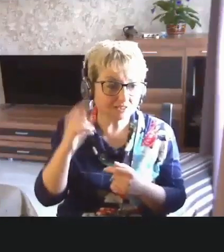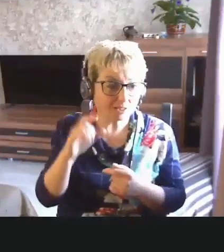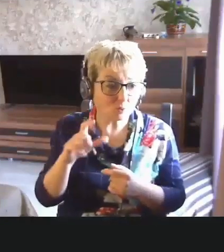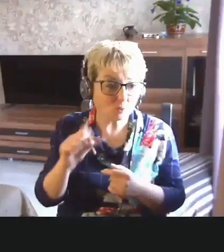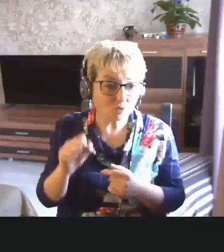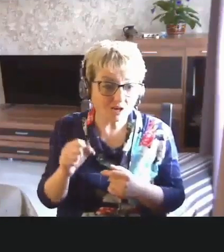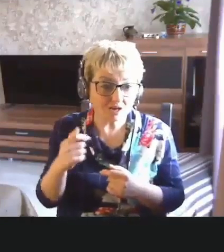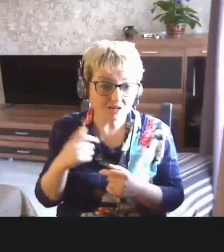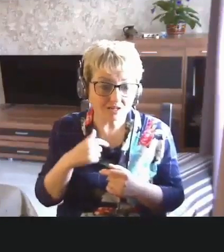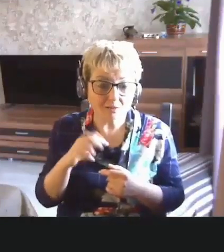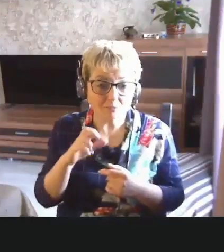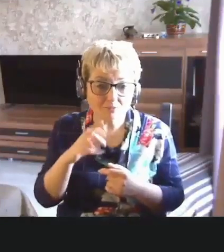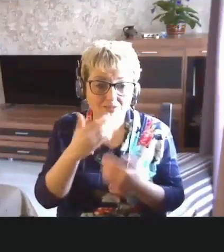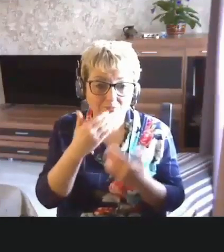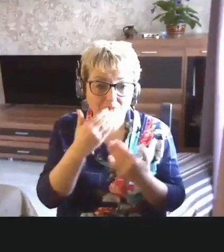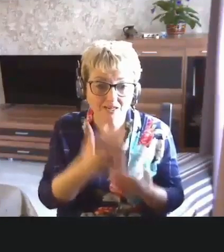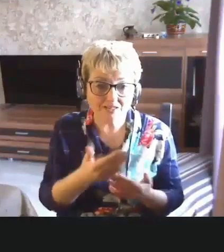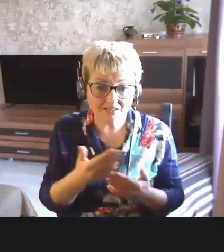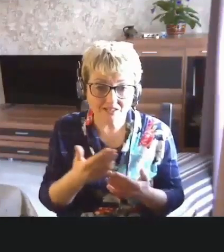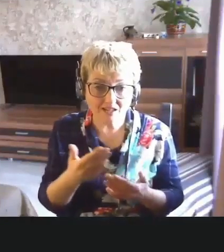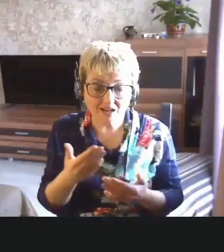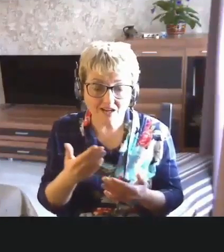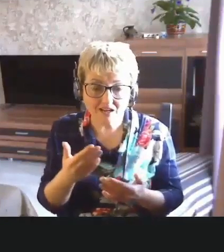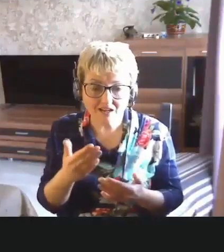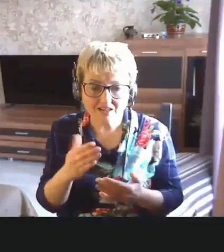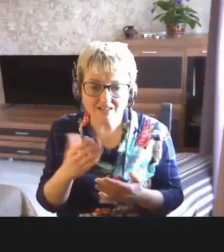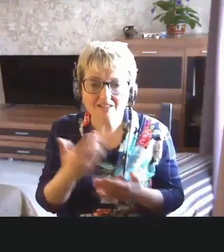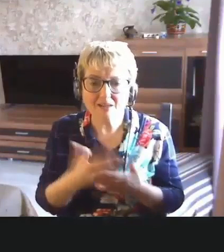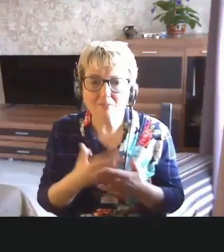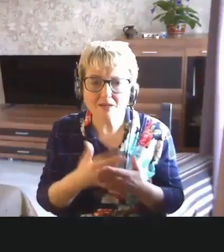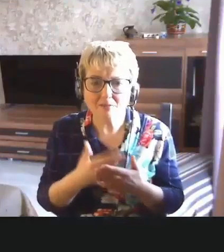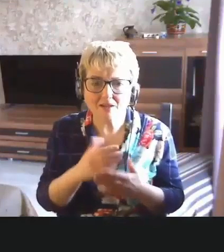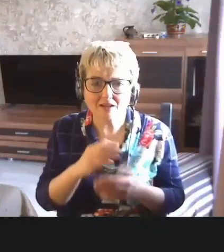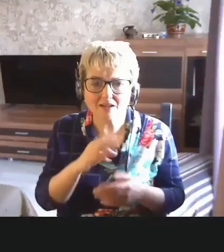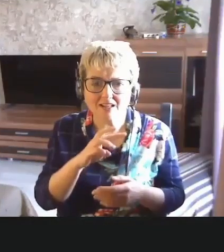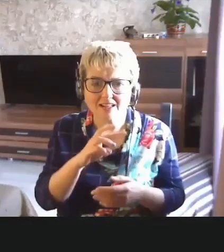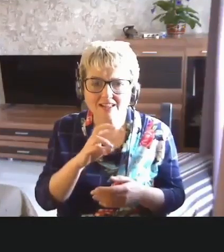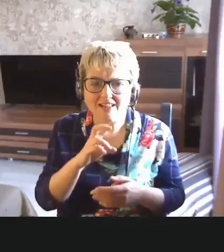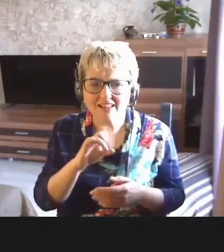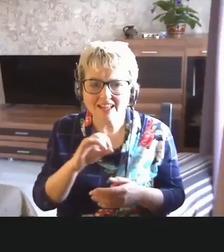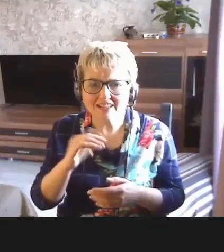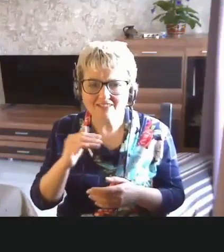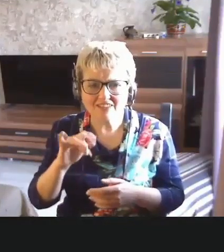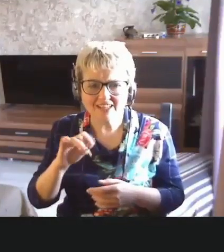тоже, я бы спросила. Например, Netflix.